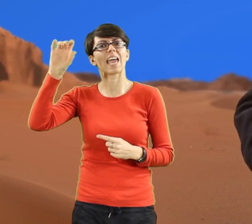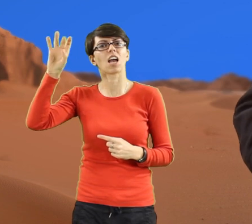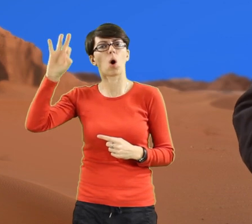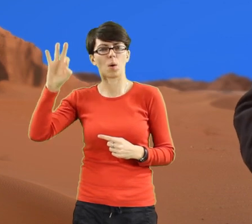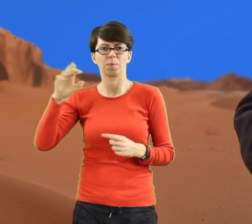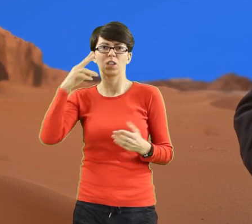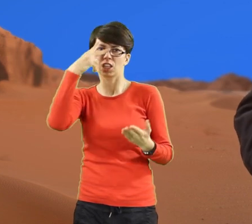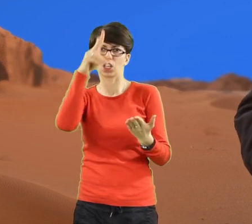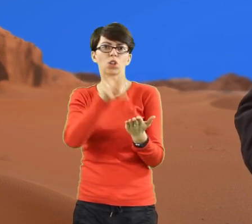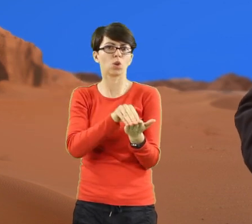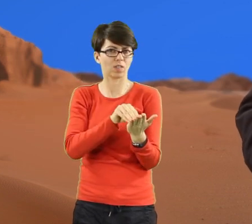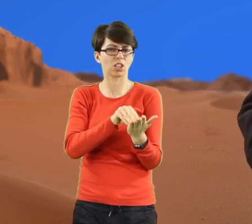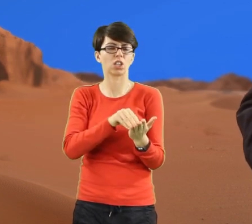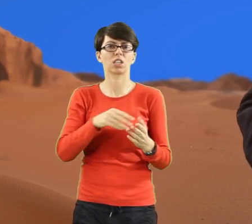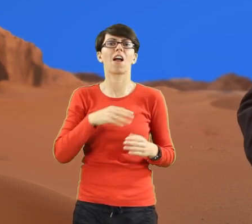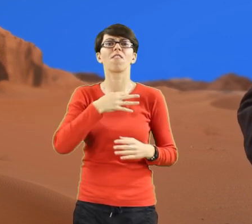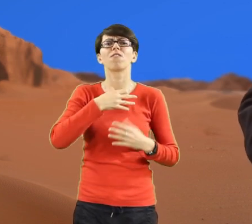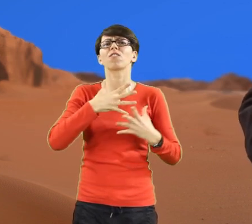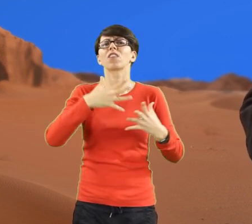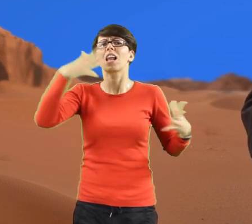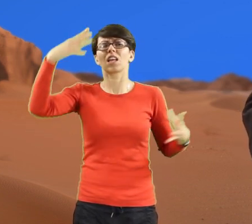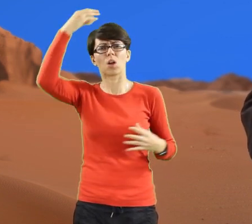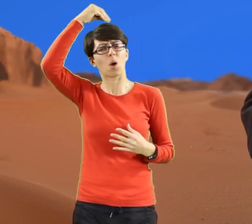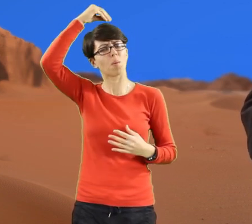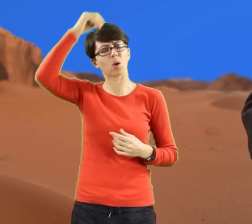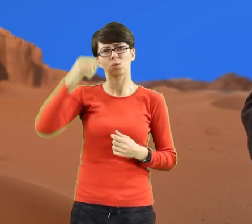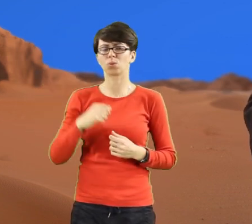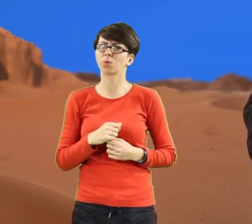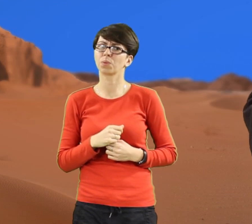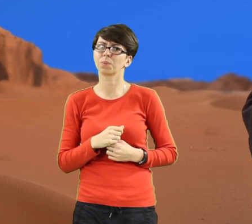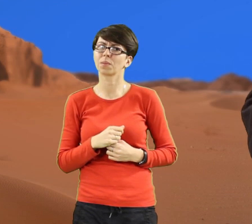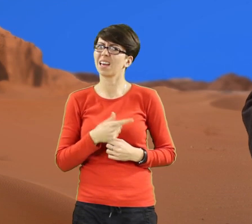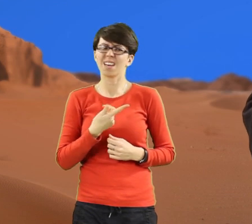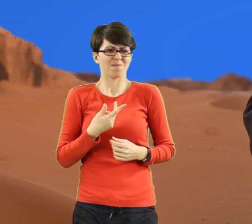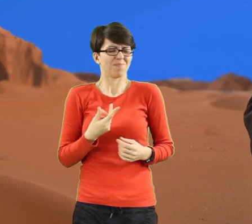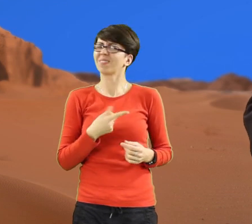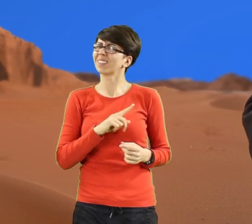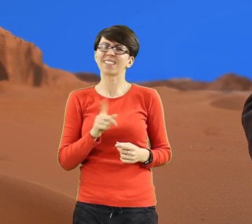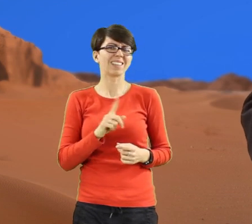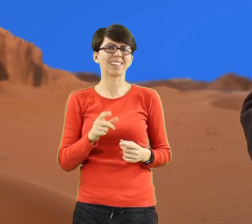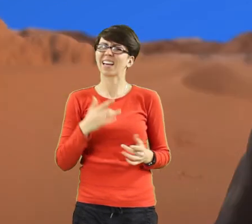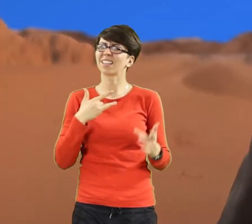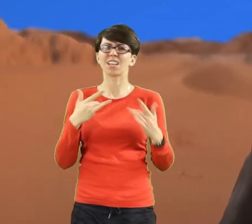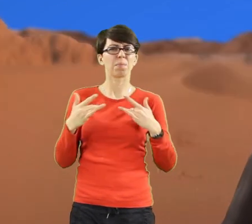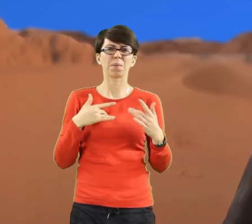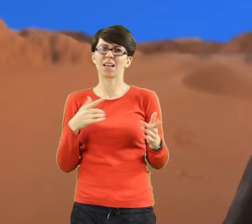Nie krzyż dla krzyża, nie piątek dla piątku, nie cierpienie dla cierpienia, lecz po to, by się spotkać.